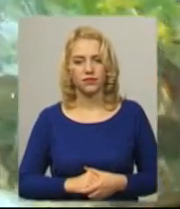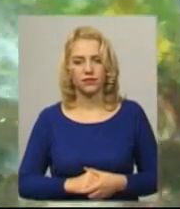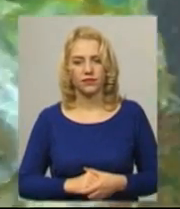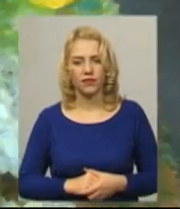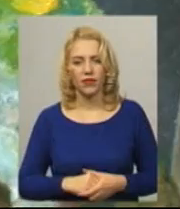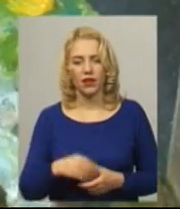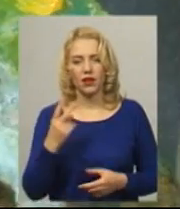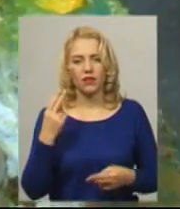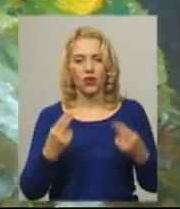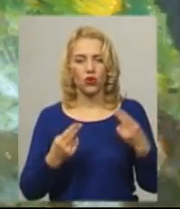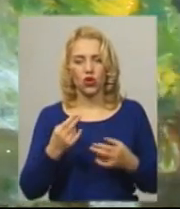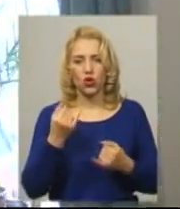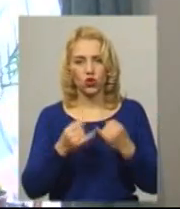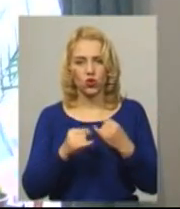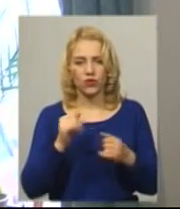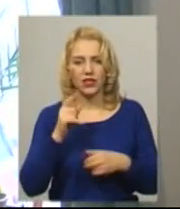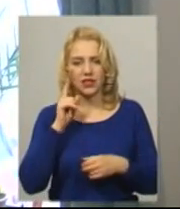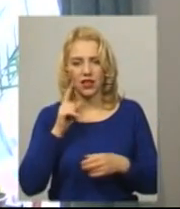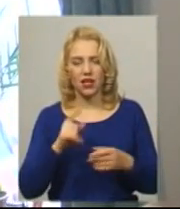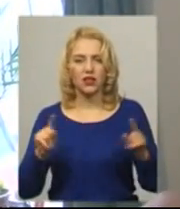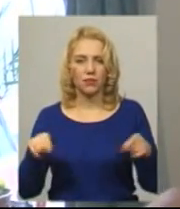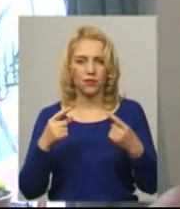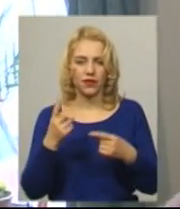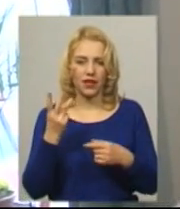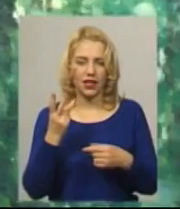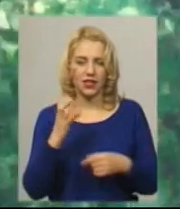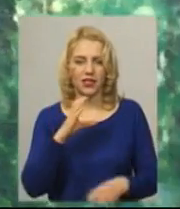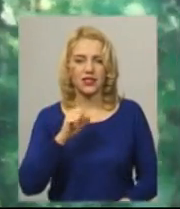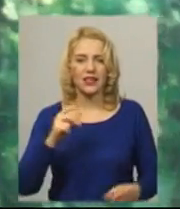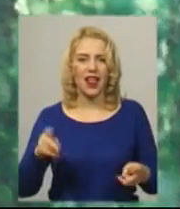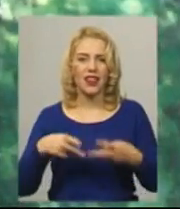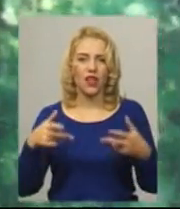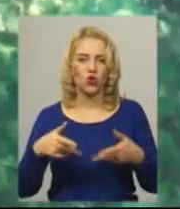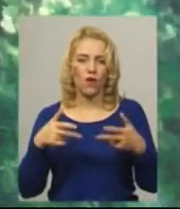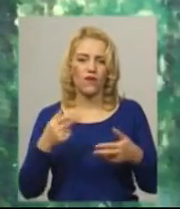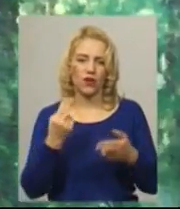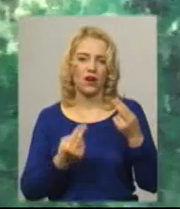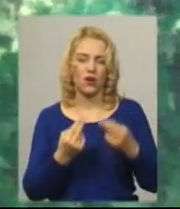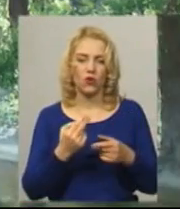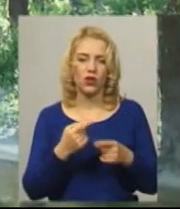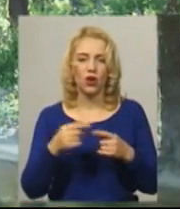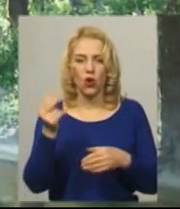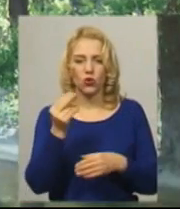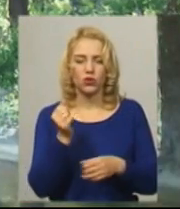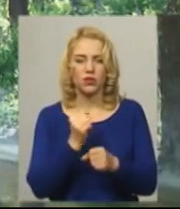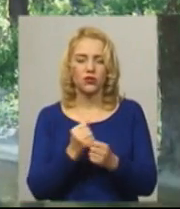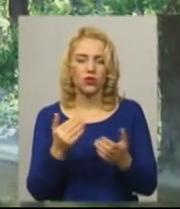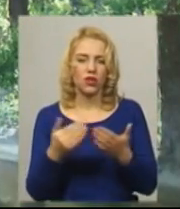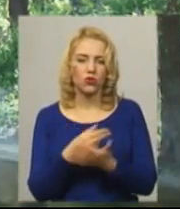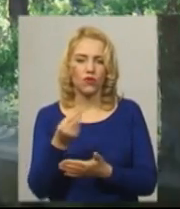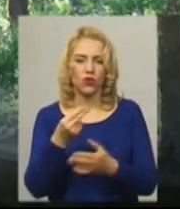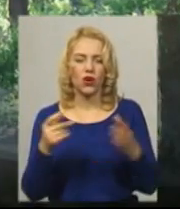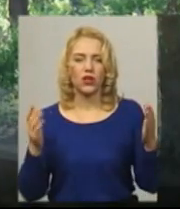Два кольори – жовтий і зелений разом. І народжується третій кольор. Салатовий художник Ігор Севець працює над новою картиною. Кожен художник